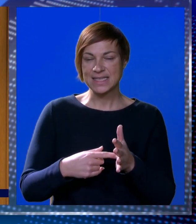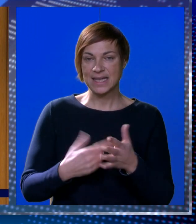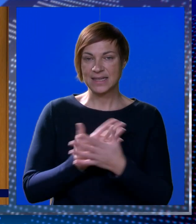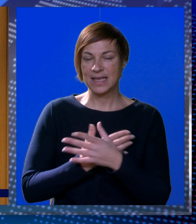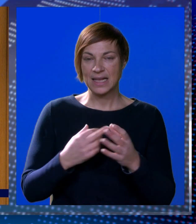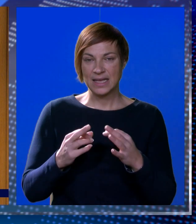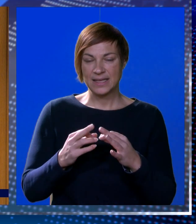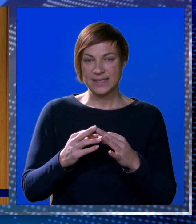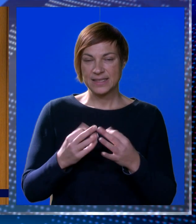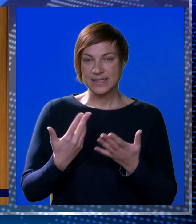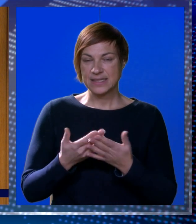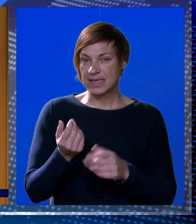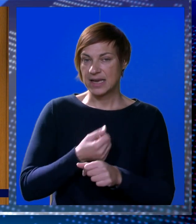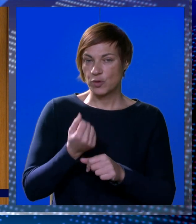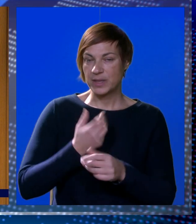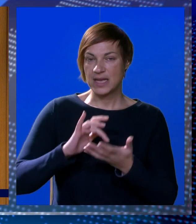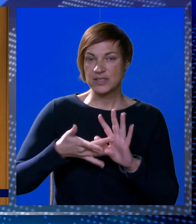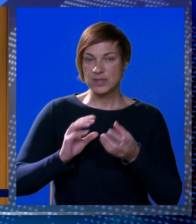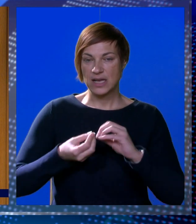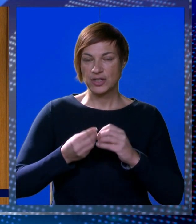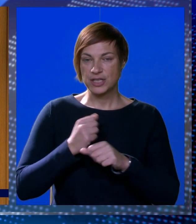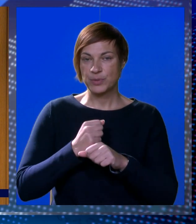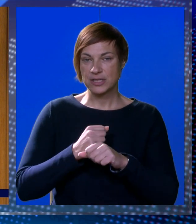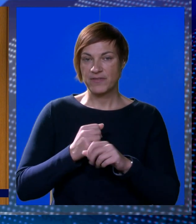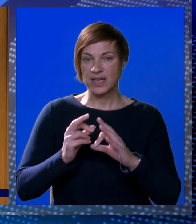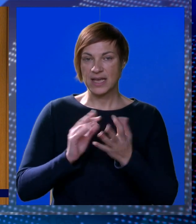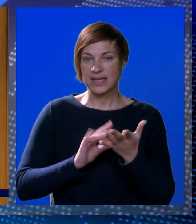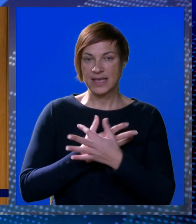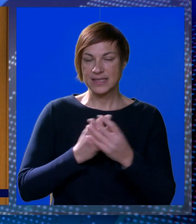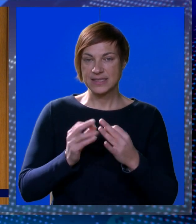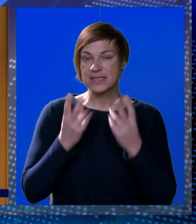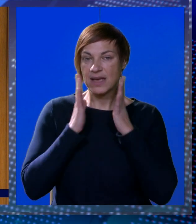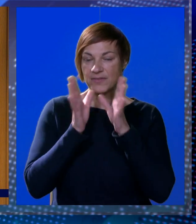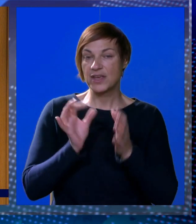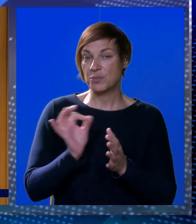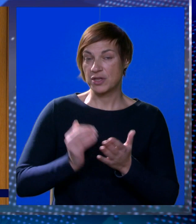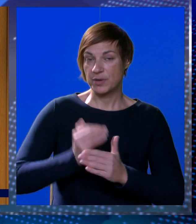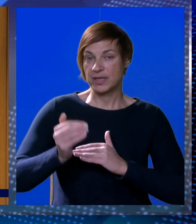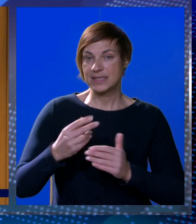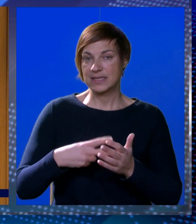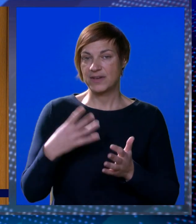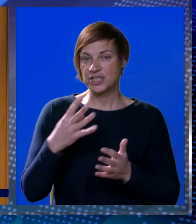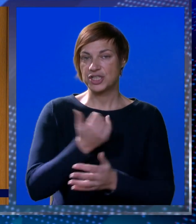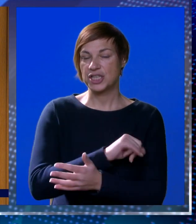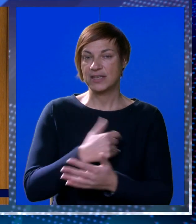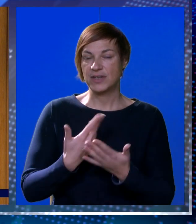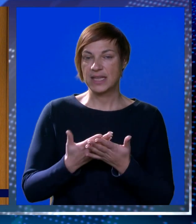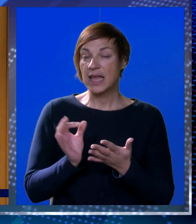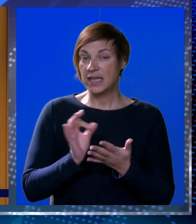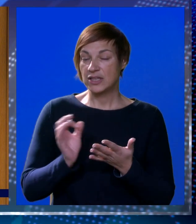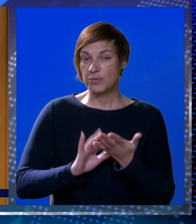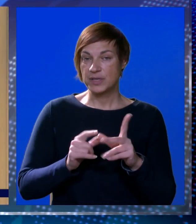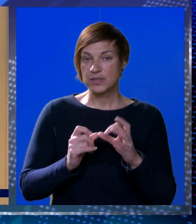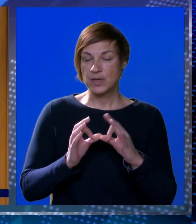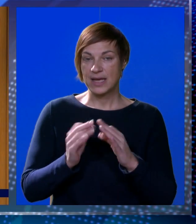za rekuperaciju cijelog tržišta i poslovanja agencija i vjerujemo da je dobra odskočna daska za 24. najave